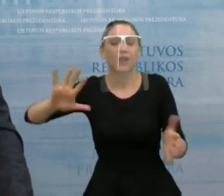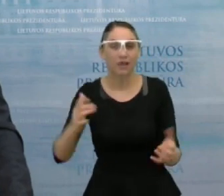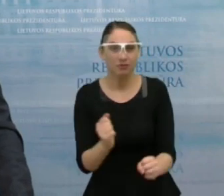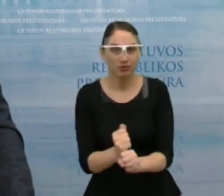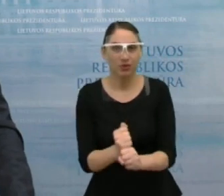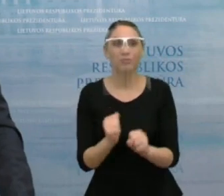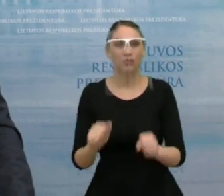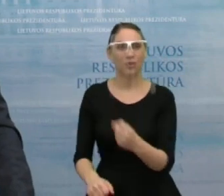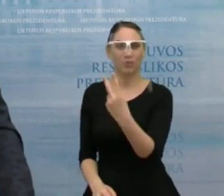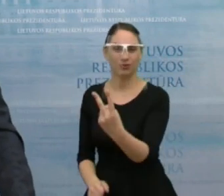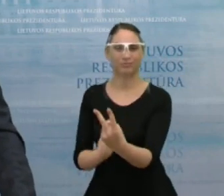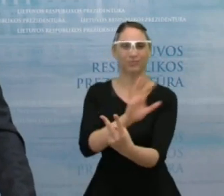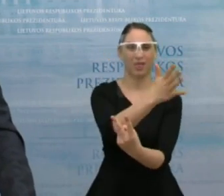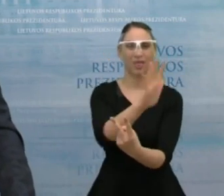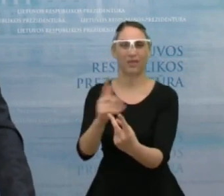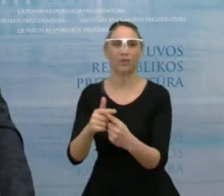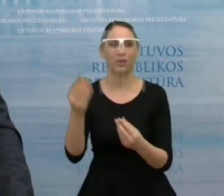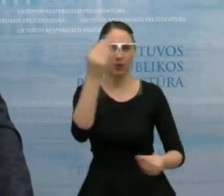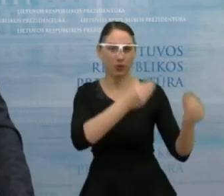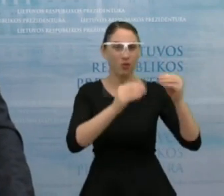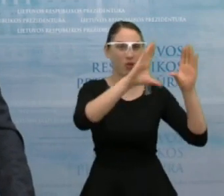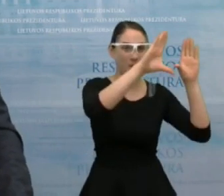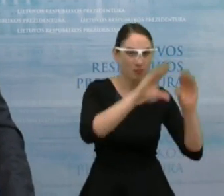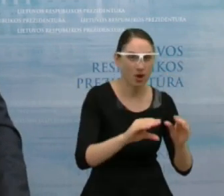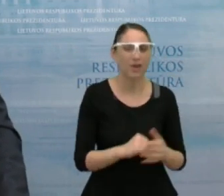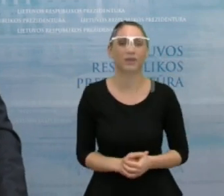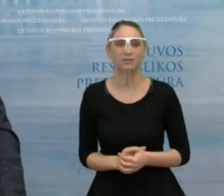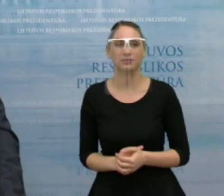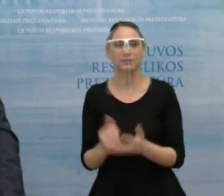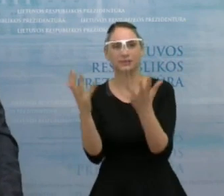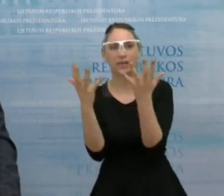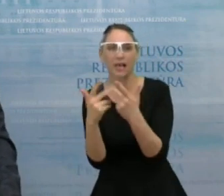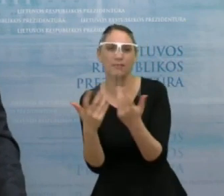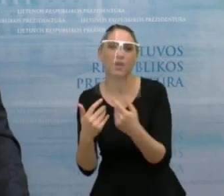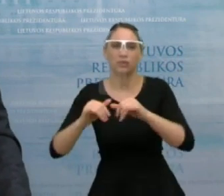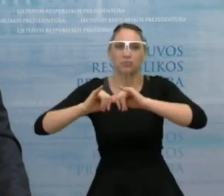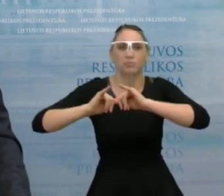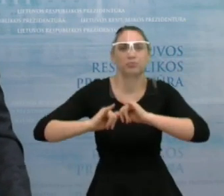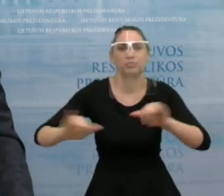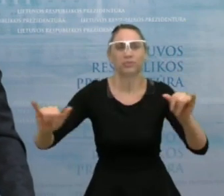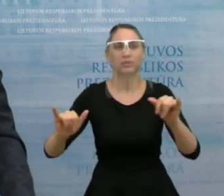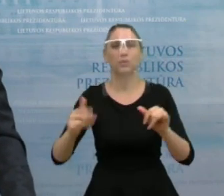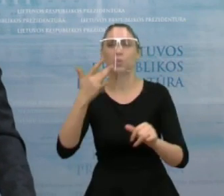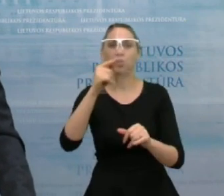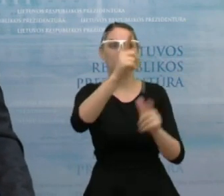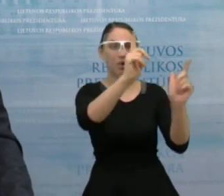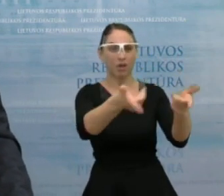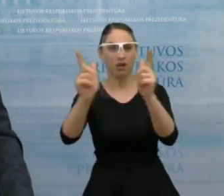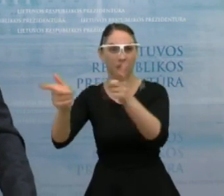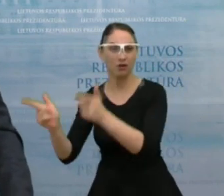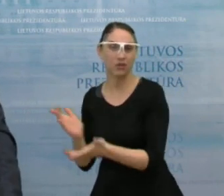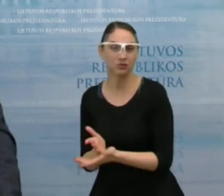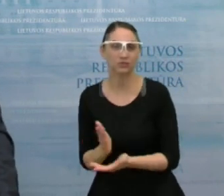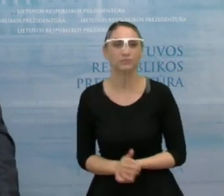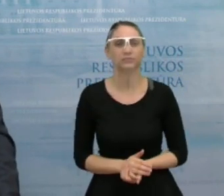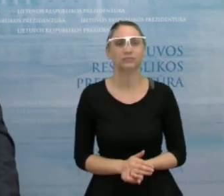vėlgi dviem būdais, mažinant šešėlį, taik ant įvairius skaitmeninius sprendimus, kurie pasiteisino kitose valstybėse, taip pat